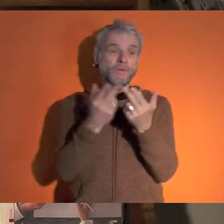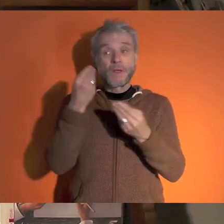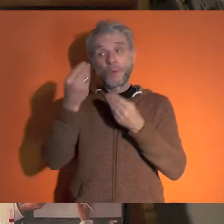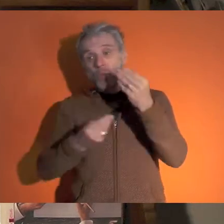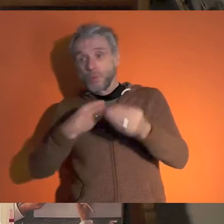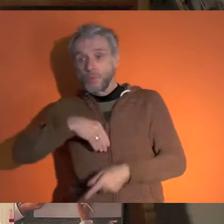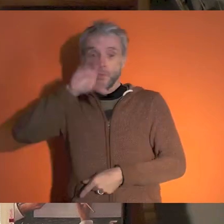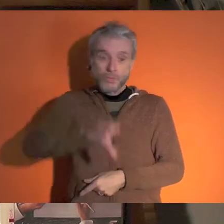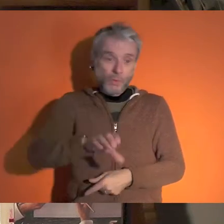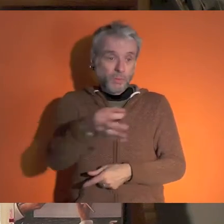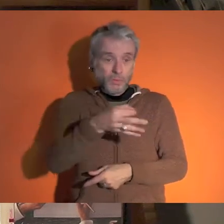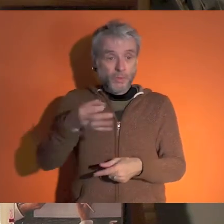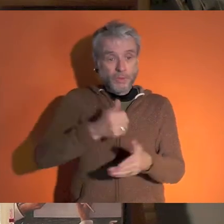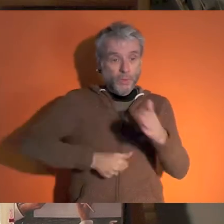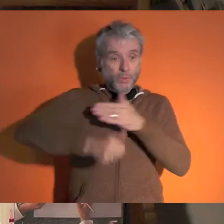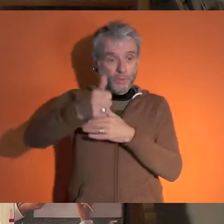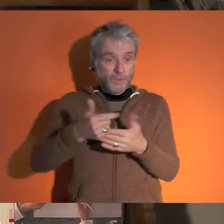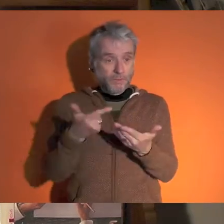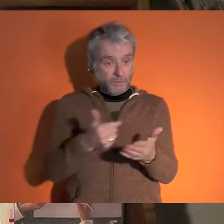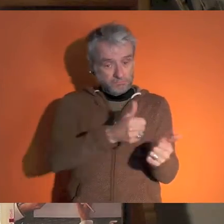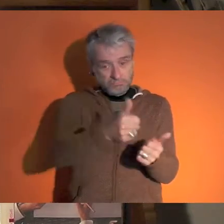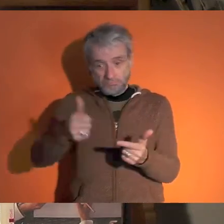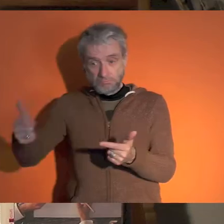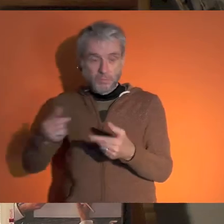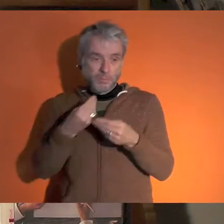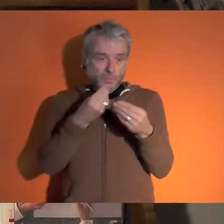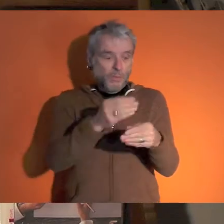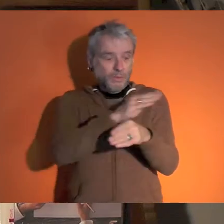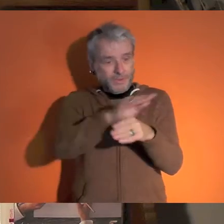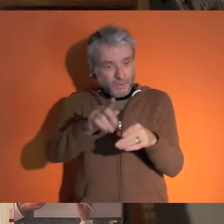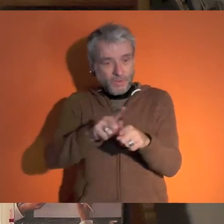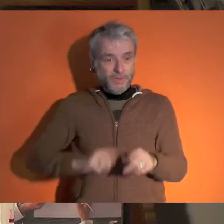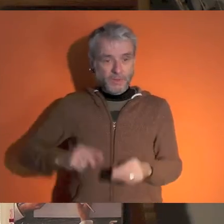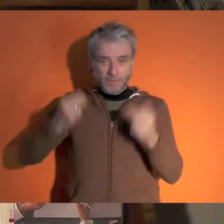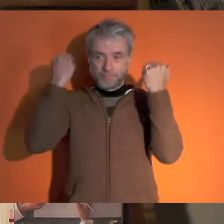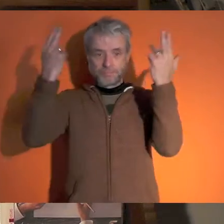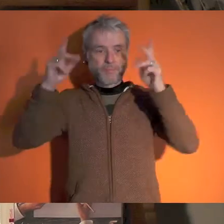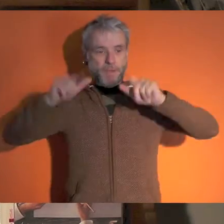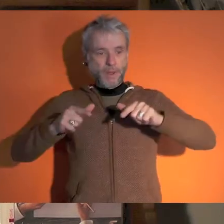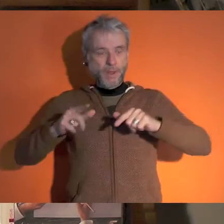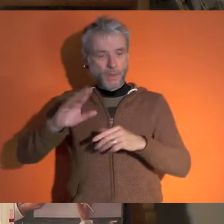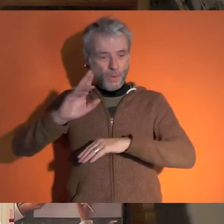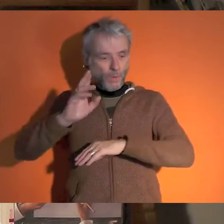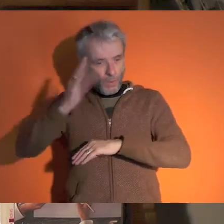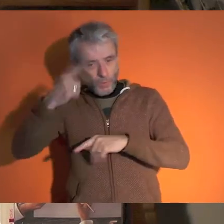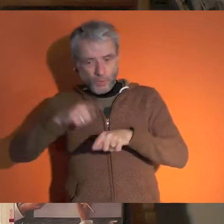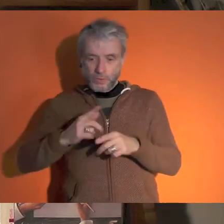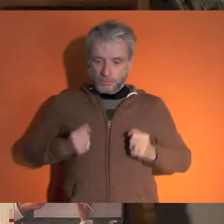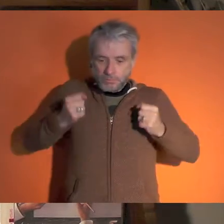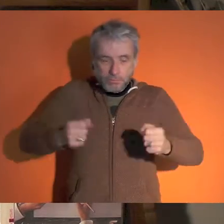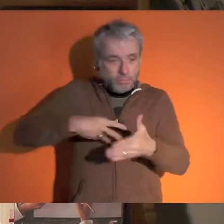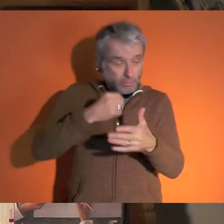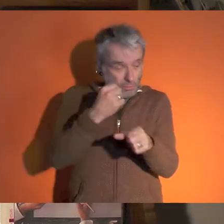revenu universel ou la dotation inconditionnelle d'autonomie qui permet à chacun d'avoir une sécurité, une